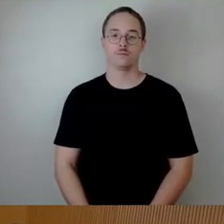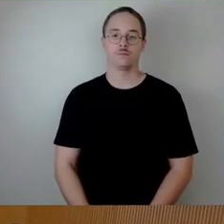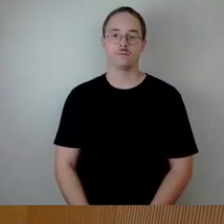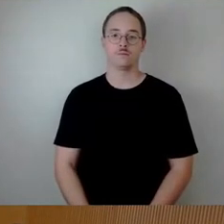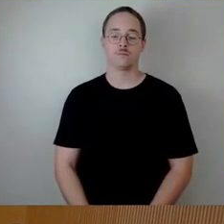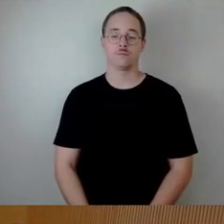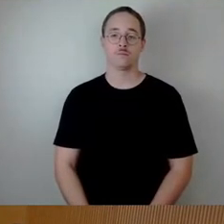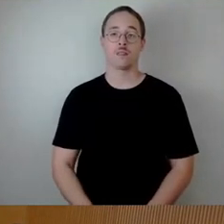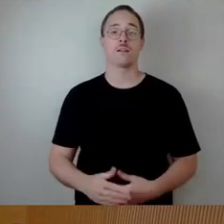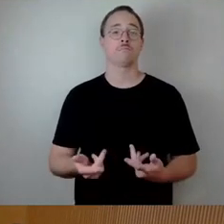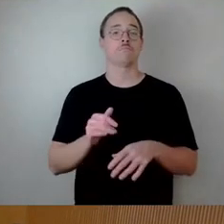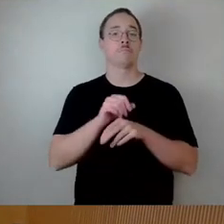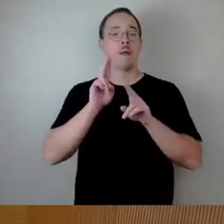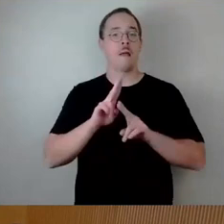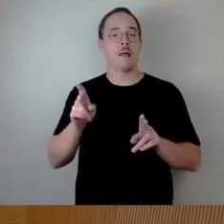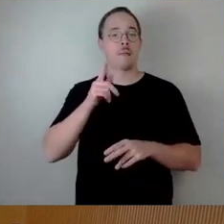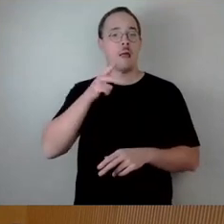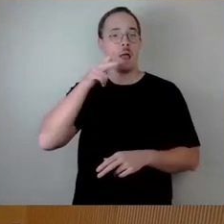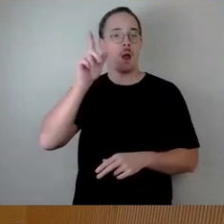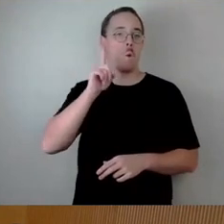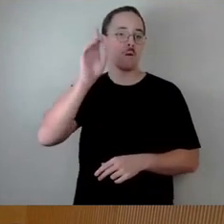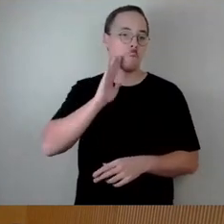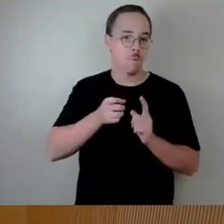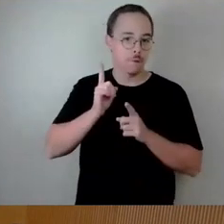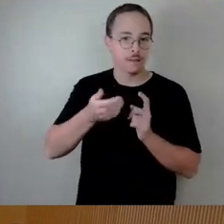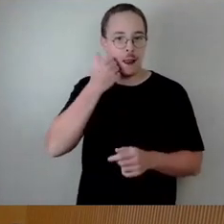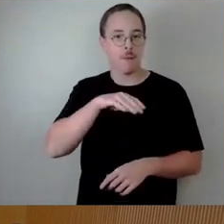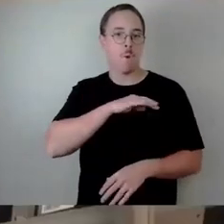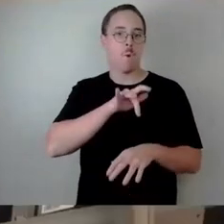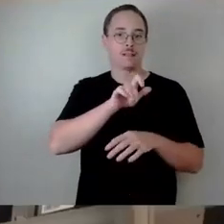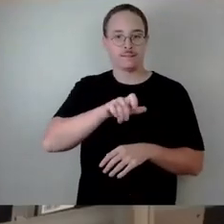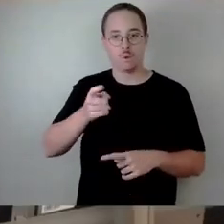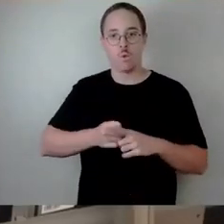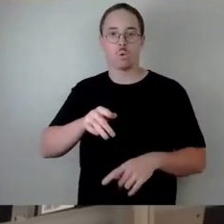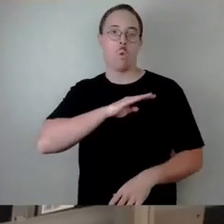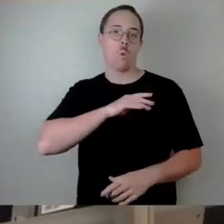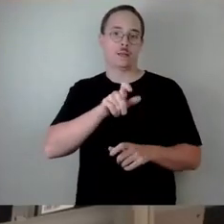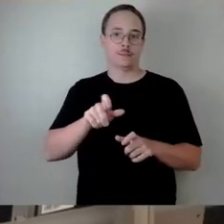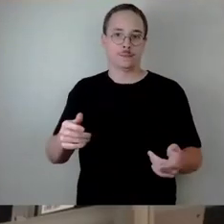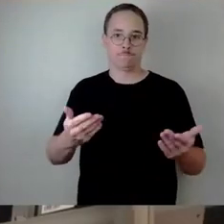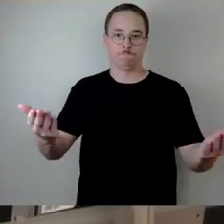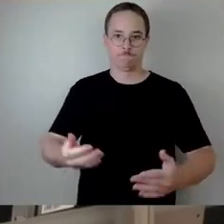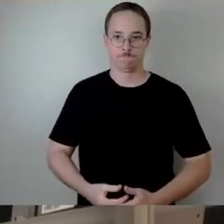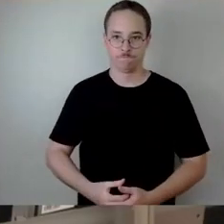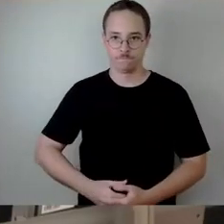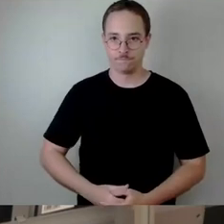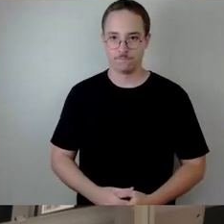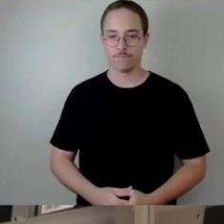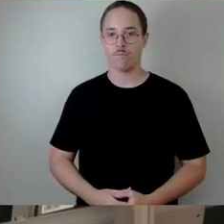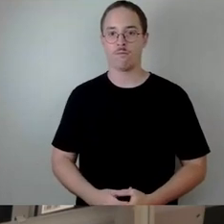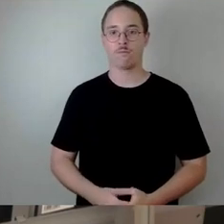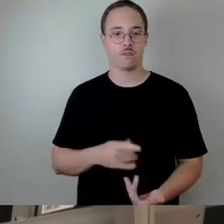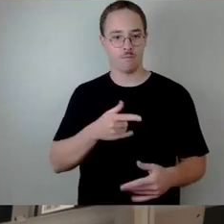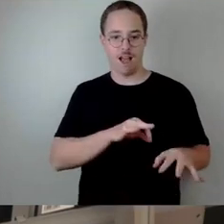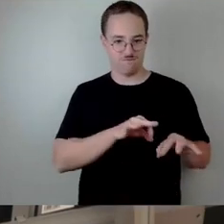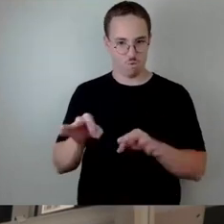Sehr geehrter Herr Oberbürgermeister, liebe Kolleginnen und Kollegen Stadträte, wir haben es in der Einführung zur Vorlage